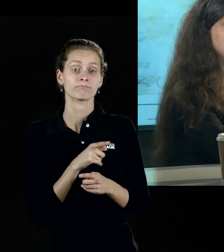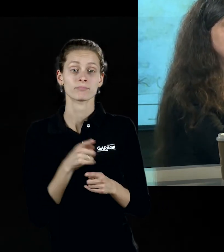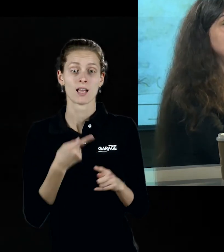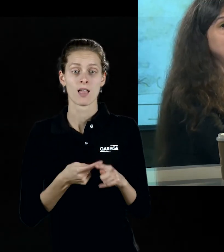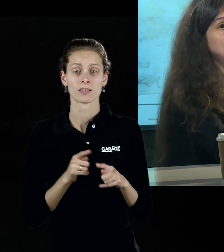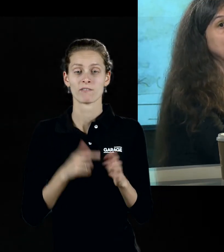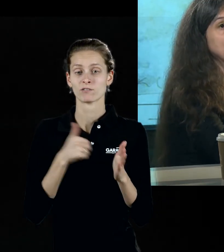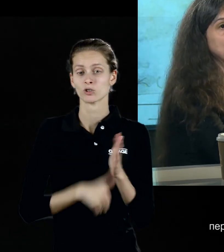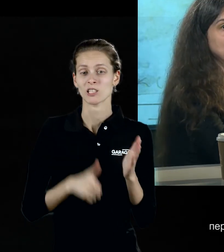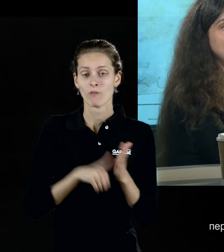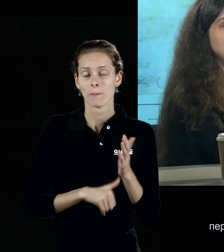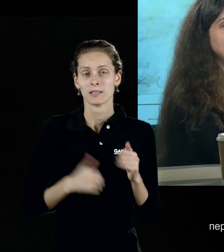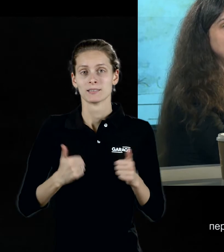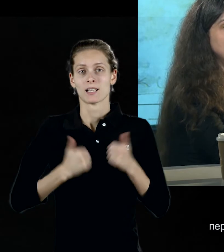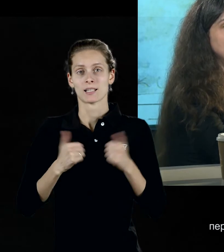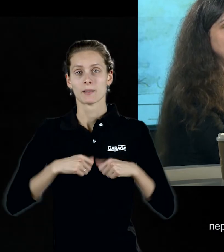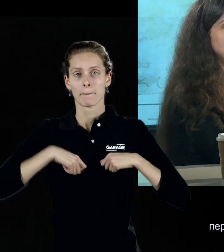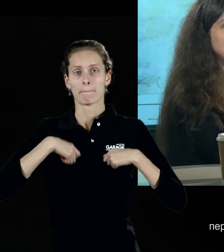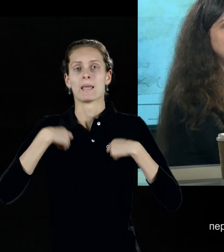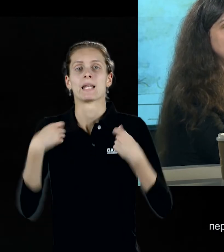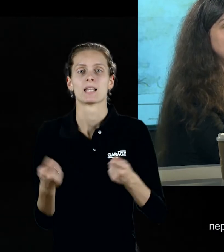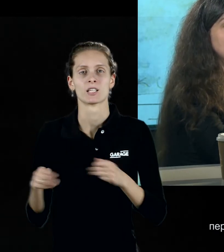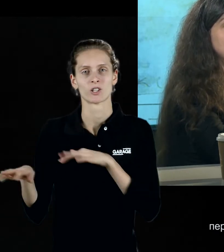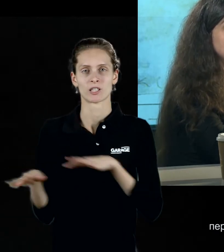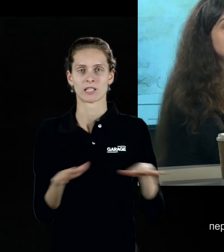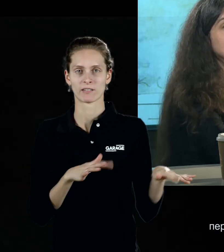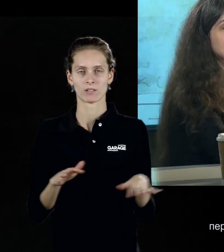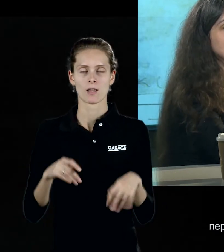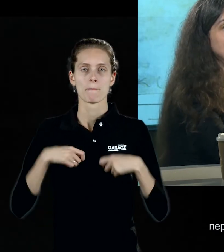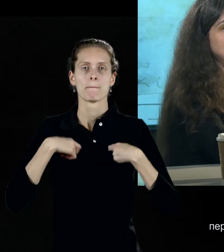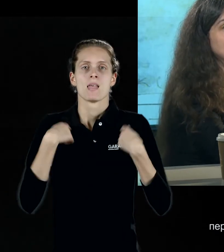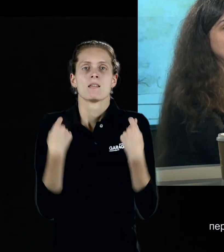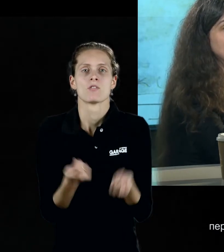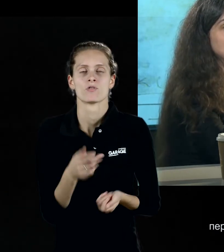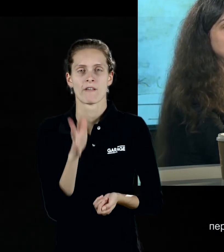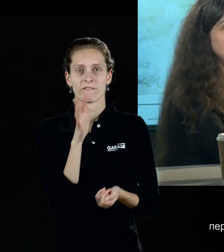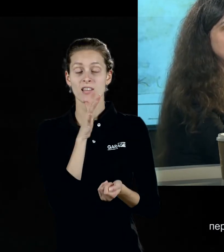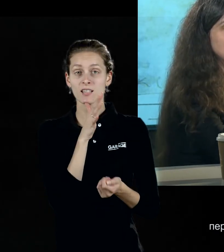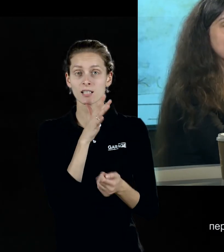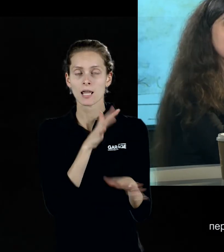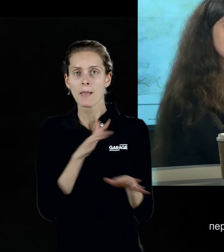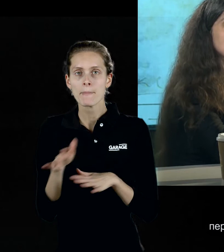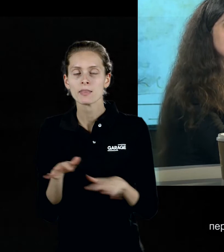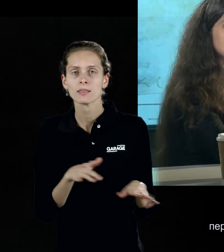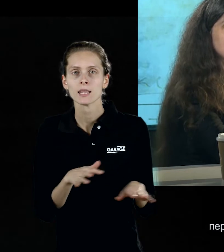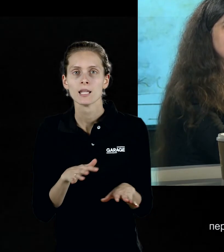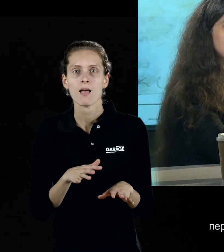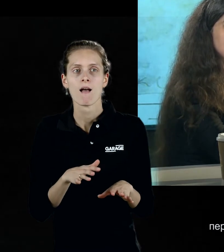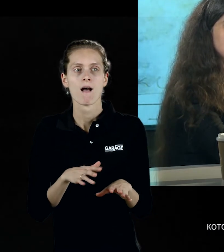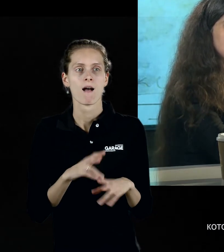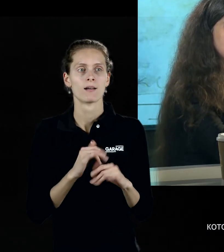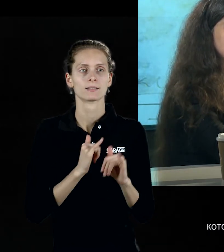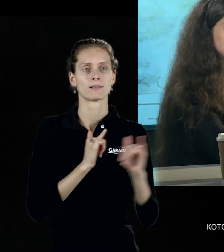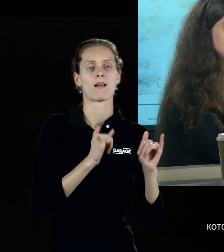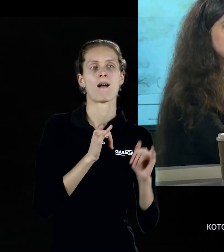живописи передать движение, причём для Клей это передача движения, передача времени была самым важным, как для музыканта, да,